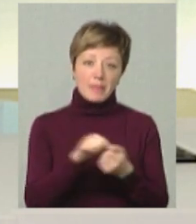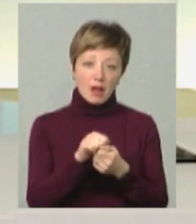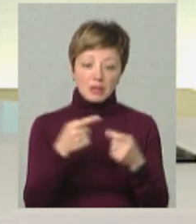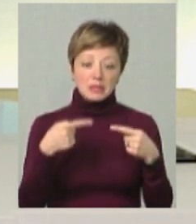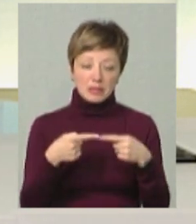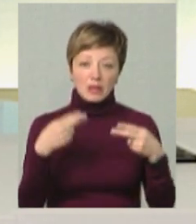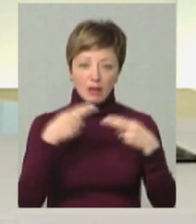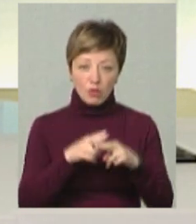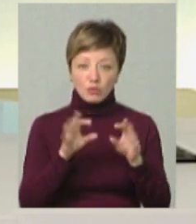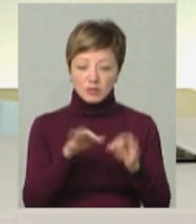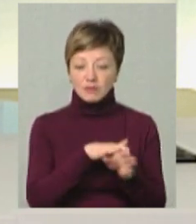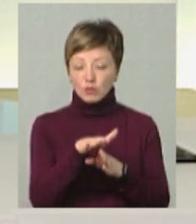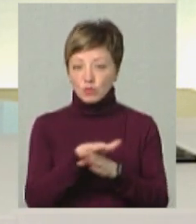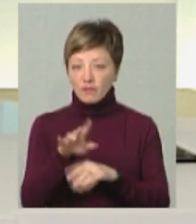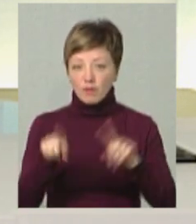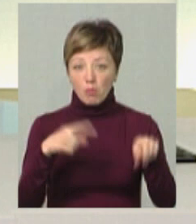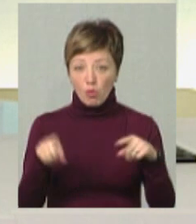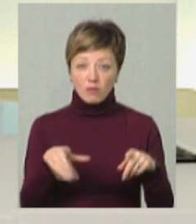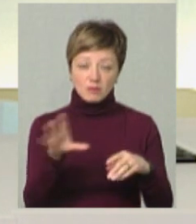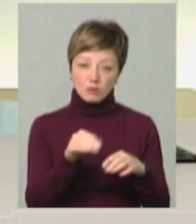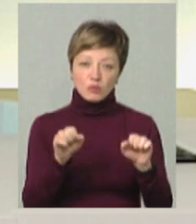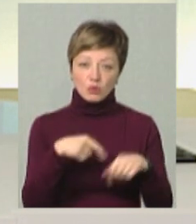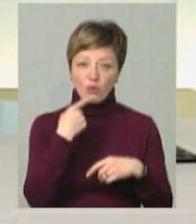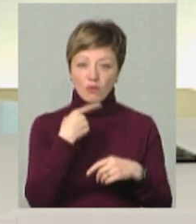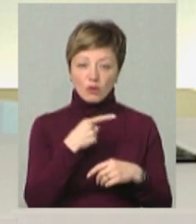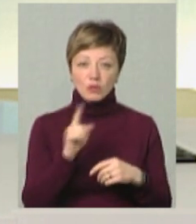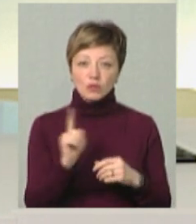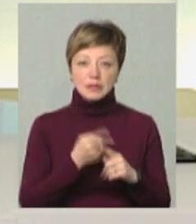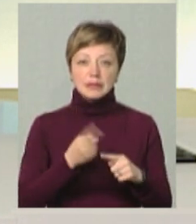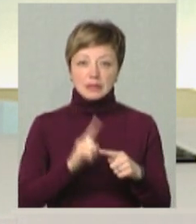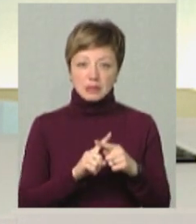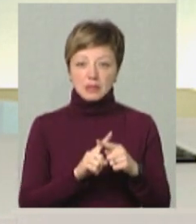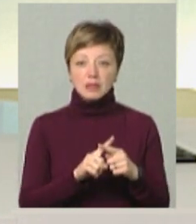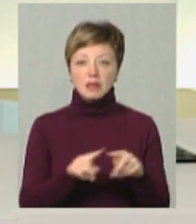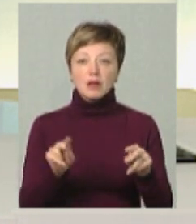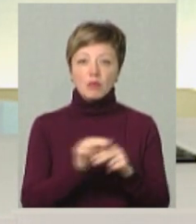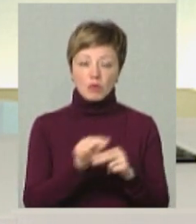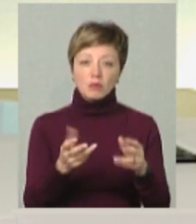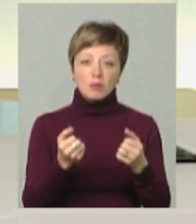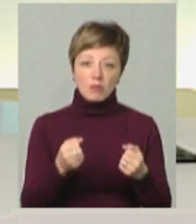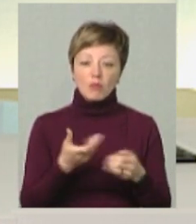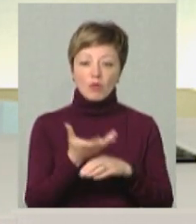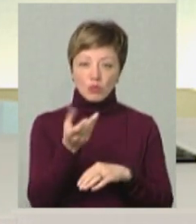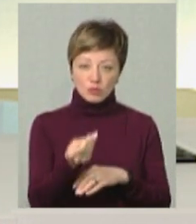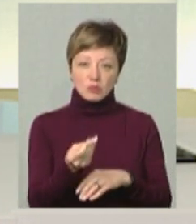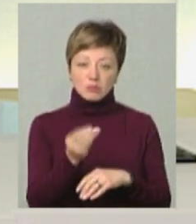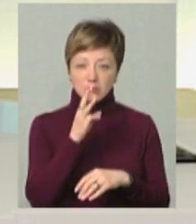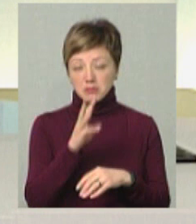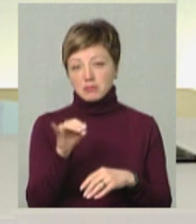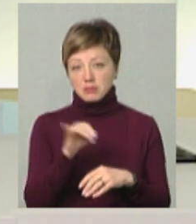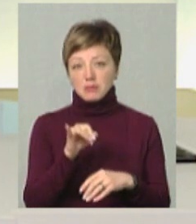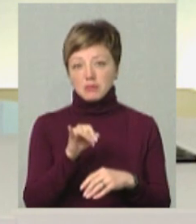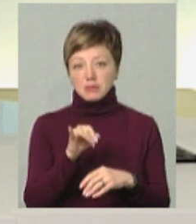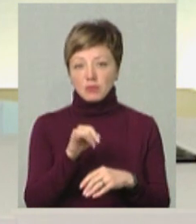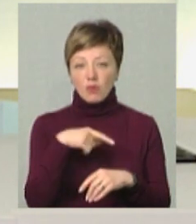технології, з дотриманням всіх вимог, відповідно, ми можемо говорити, що цей вид ремонту ми приймаємо, оплочуємо доємною оплатою, відповідно,